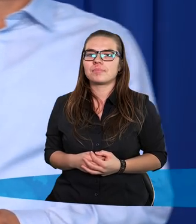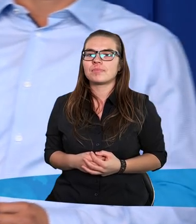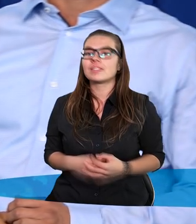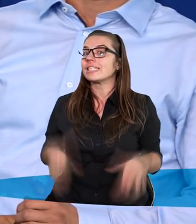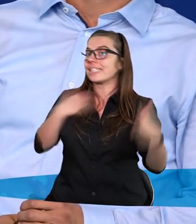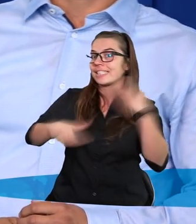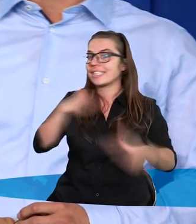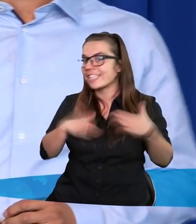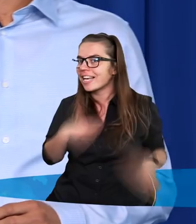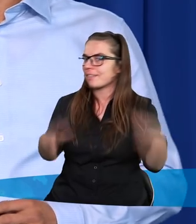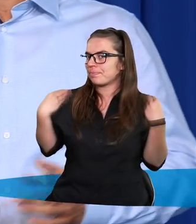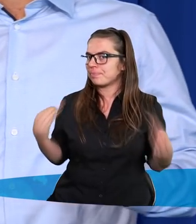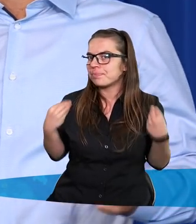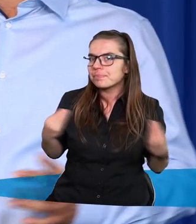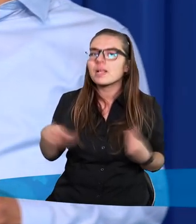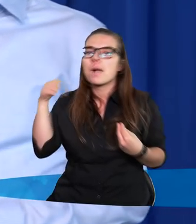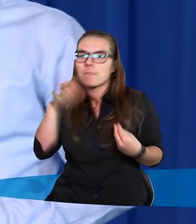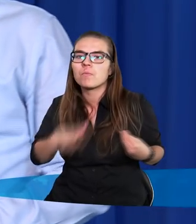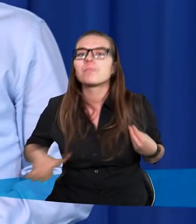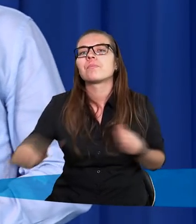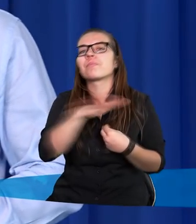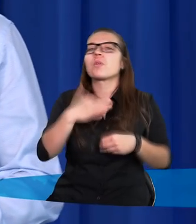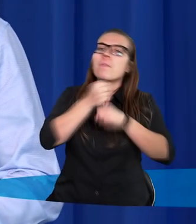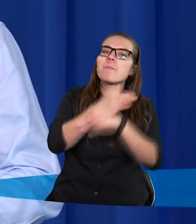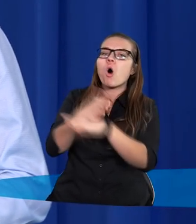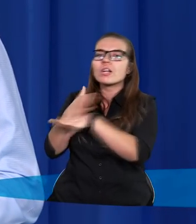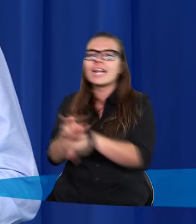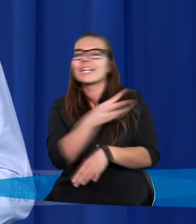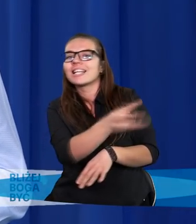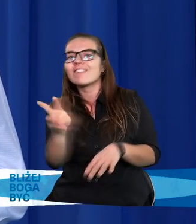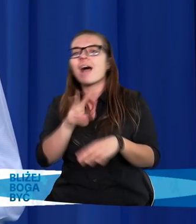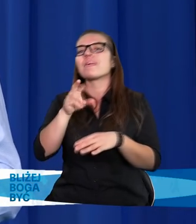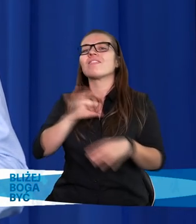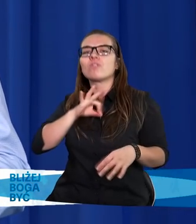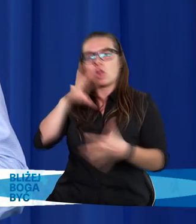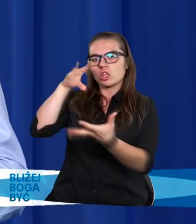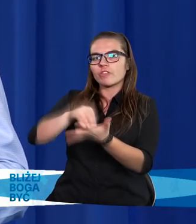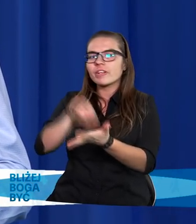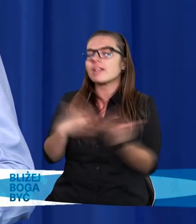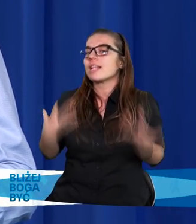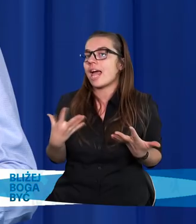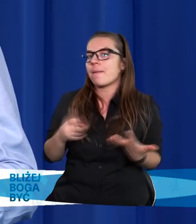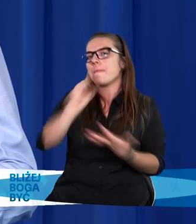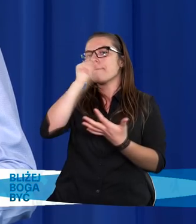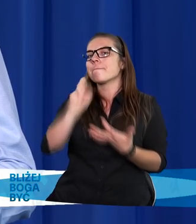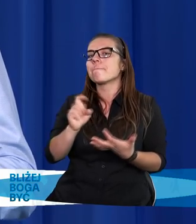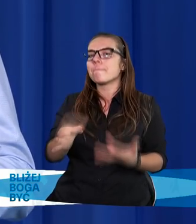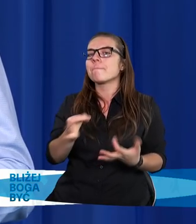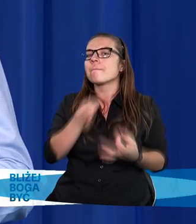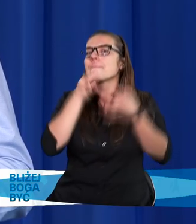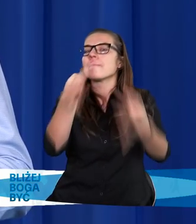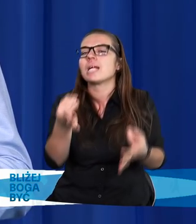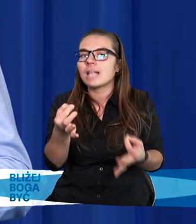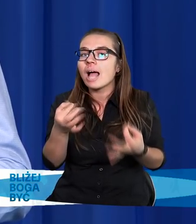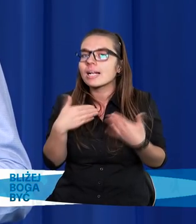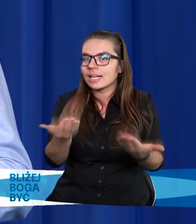Cieszę się ogromnie, że mogę dzisiaj podzielić się swoim doświadczeniem. Chciałbym postawić pytanie. Co